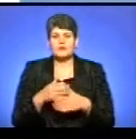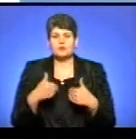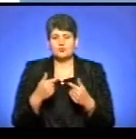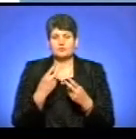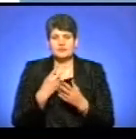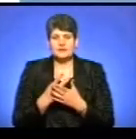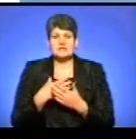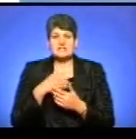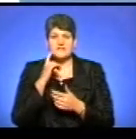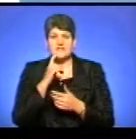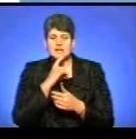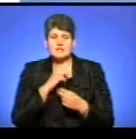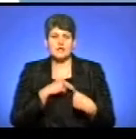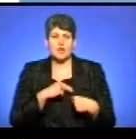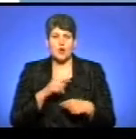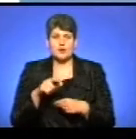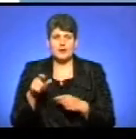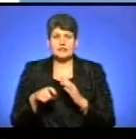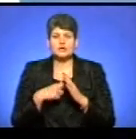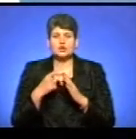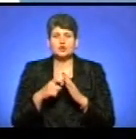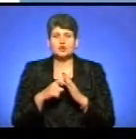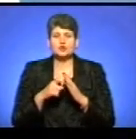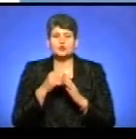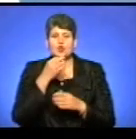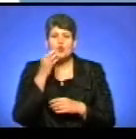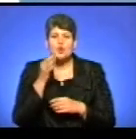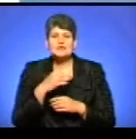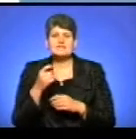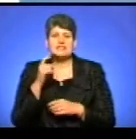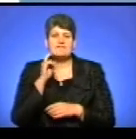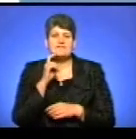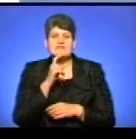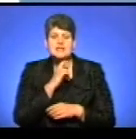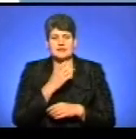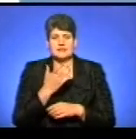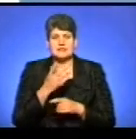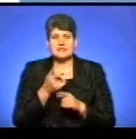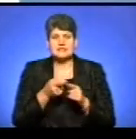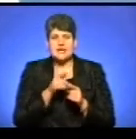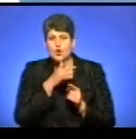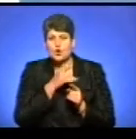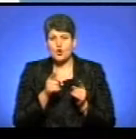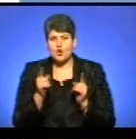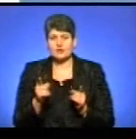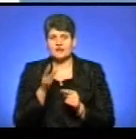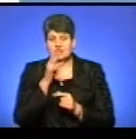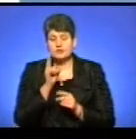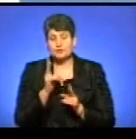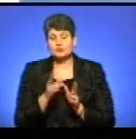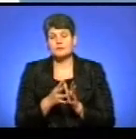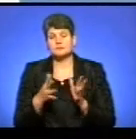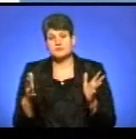сюжет наших вінницьких колег про досвід вінницьких волонтерів за цей короткий час, для когось короткий, для когось